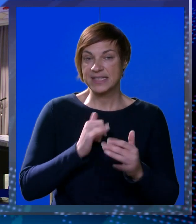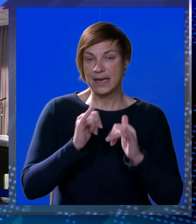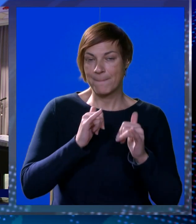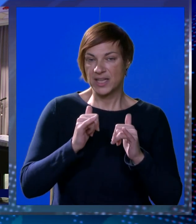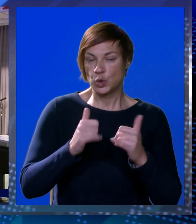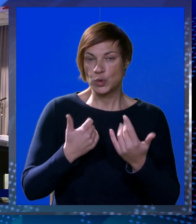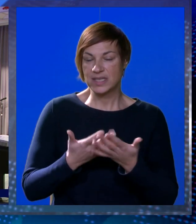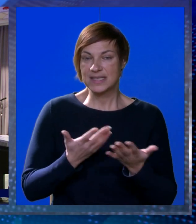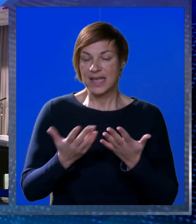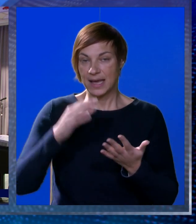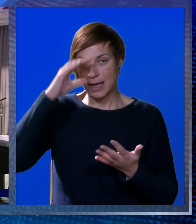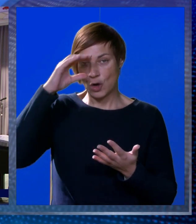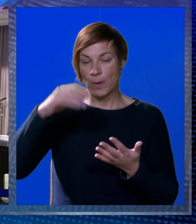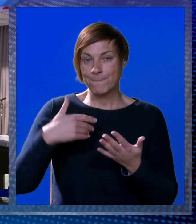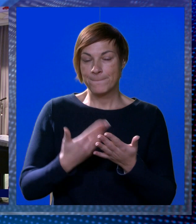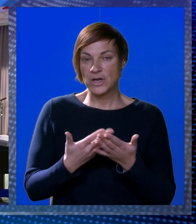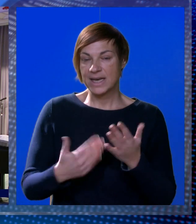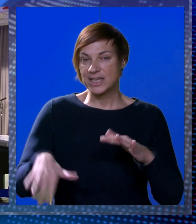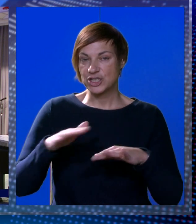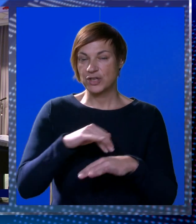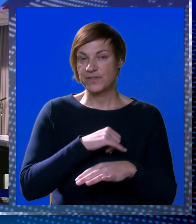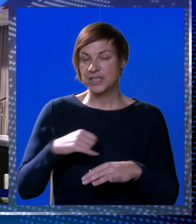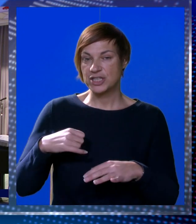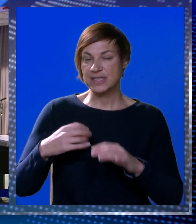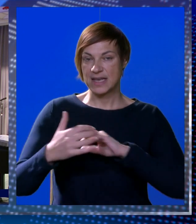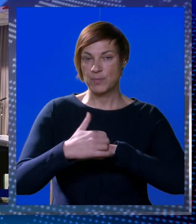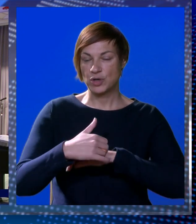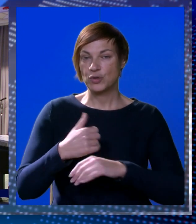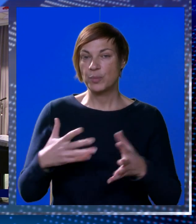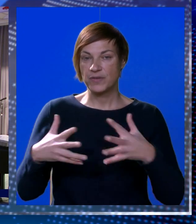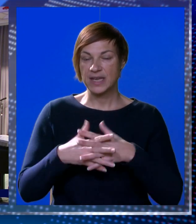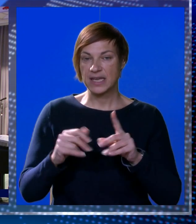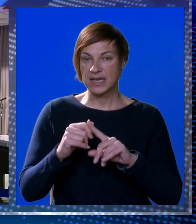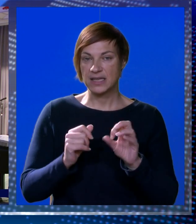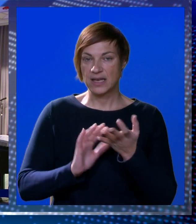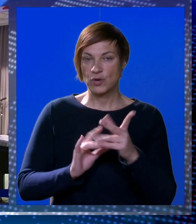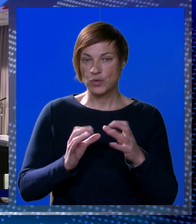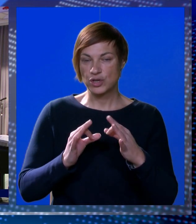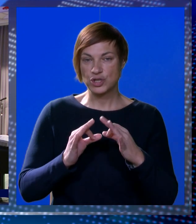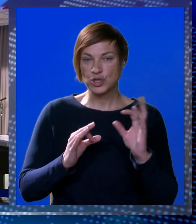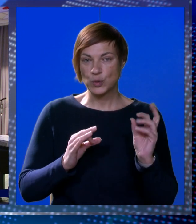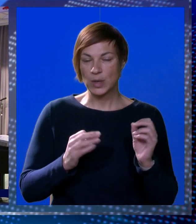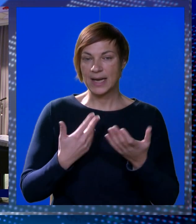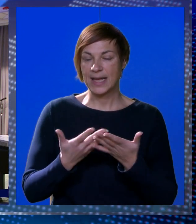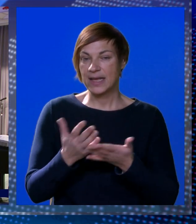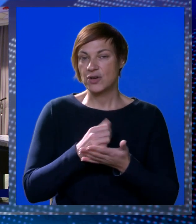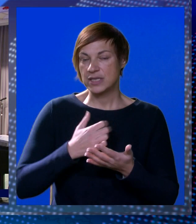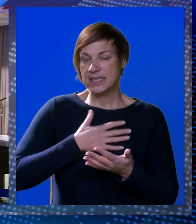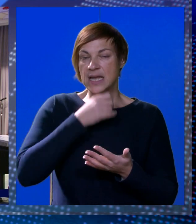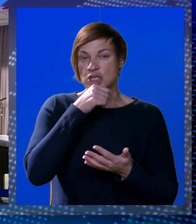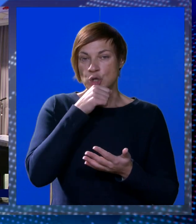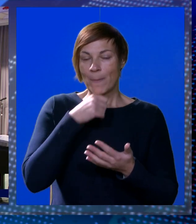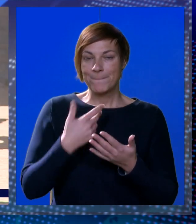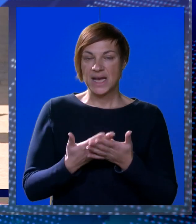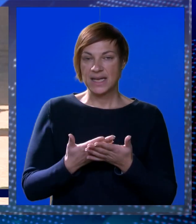turiste i kako pogadati i nešto više od samnog Dubrovnika i samog rada Kočule i vrlo koristi